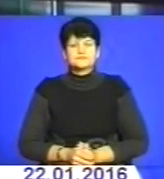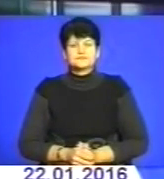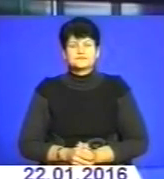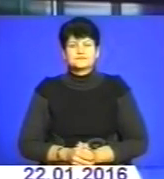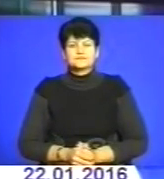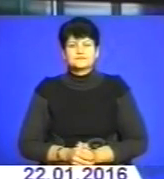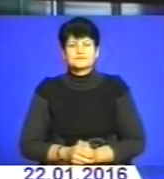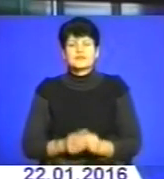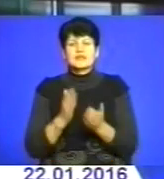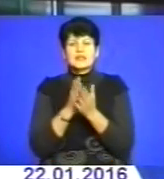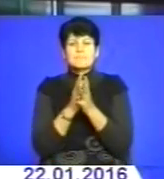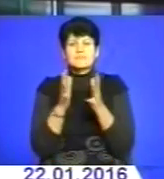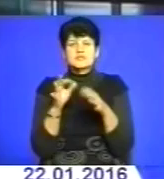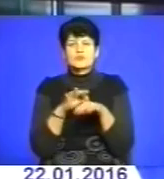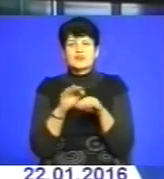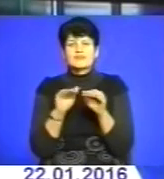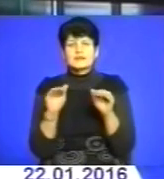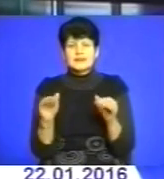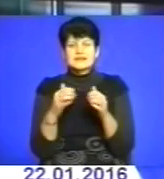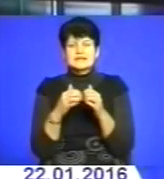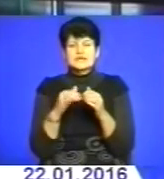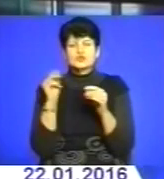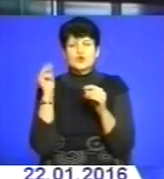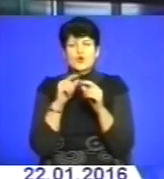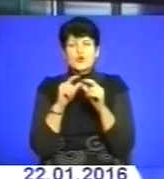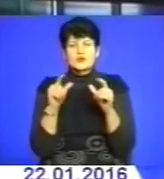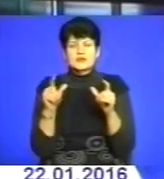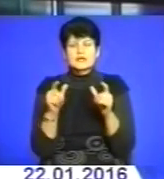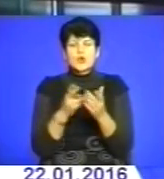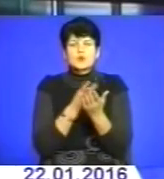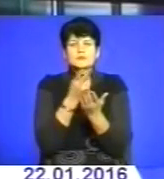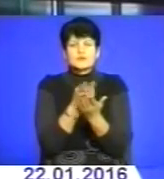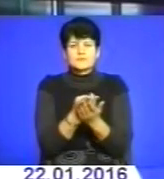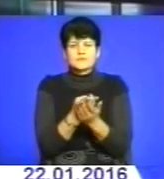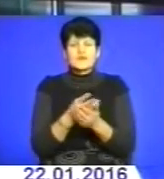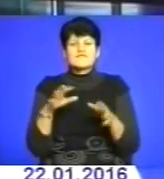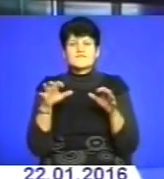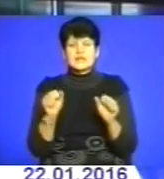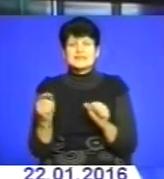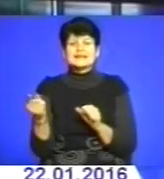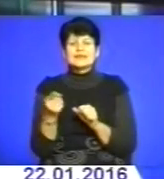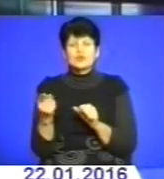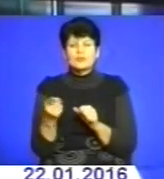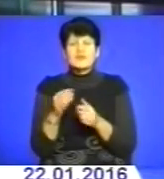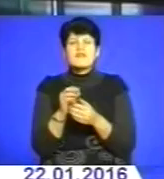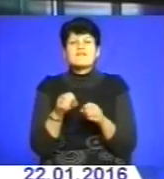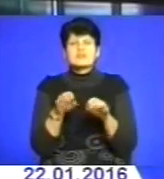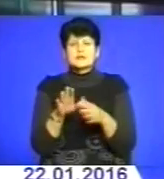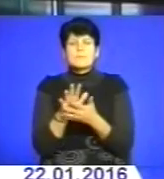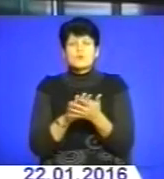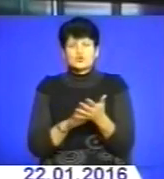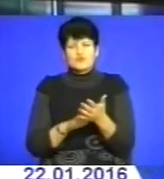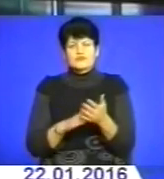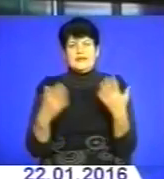Стало більше хворих дітей, в тому числі і серед школярів, яких госпіталізували. Тому влада Тернополя вирішила продовжити вимушені